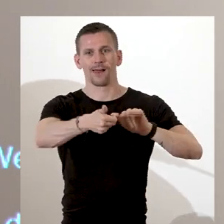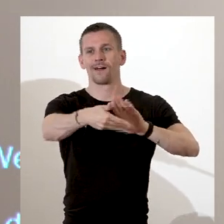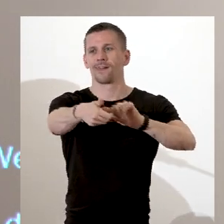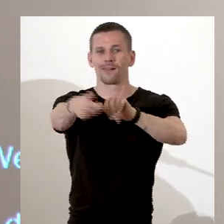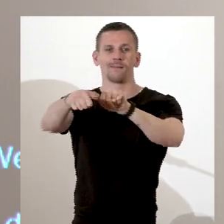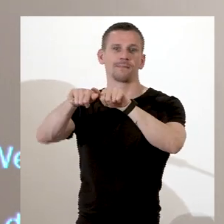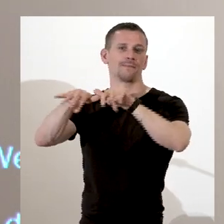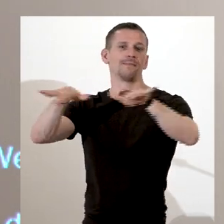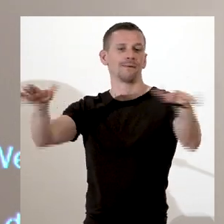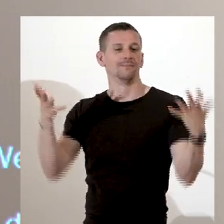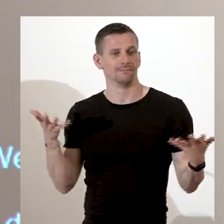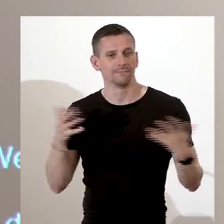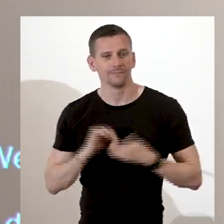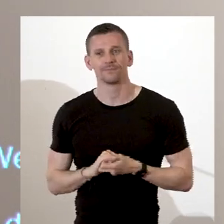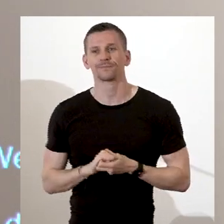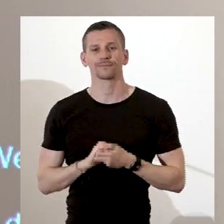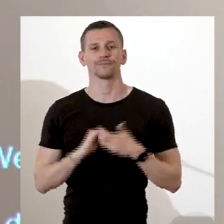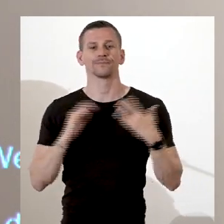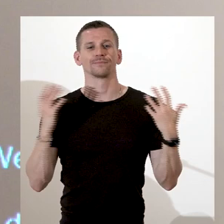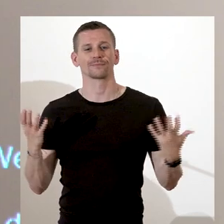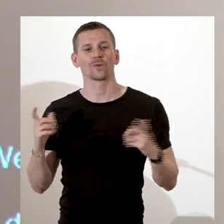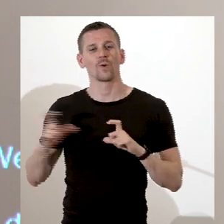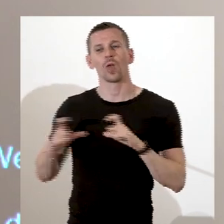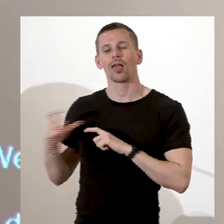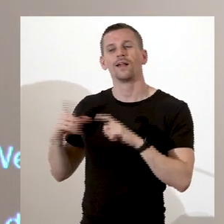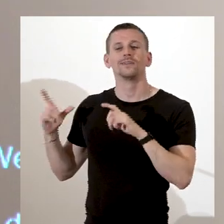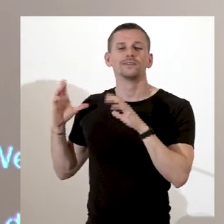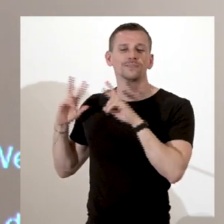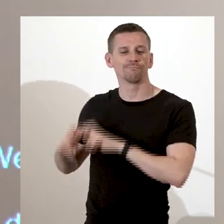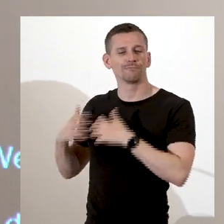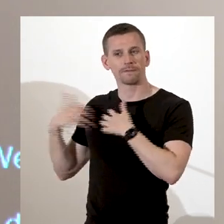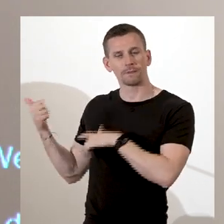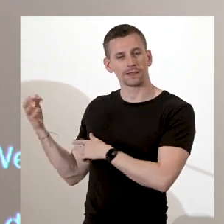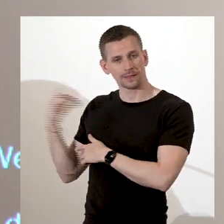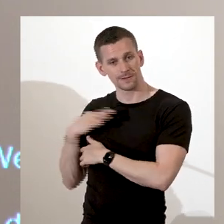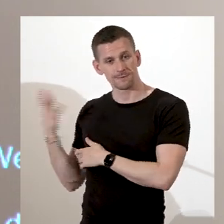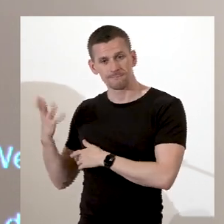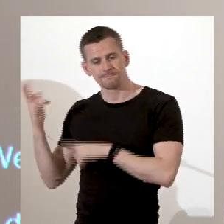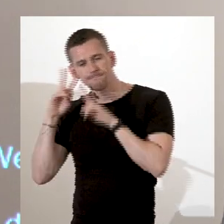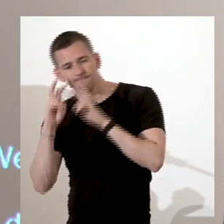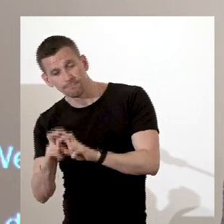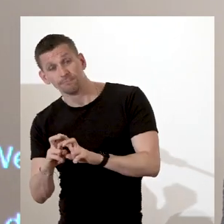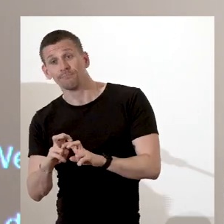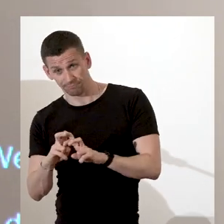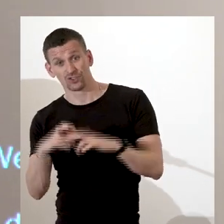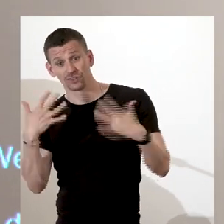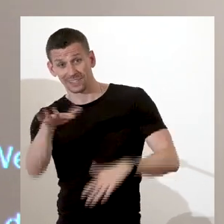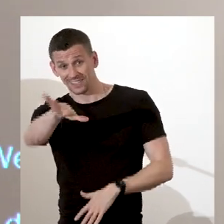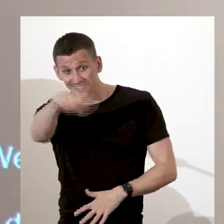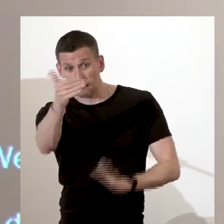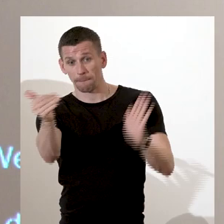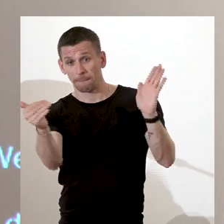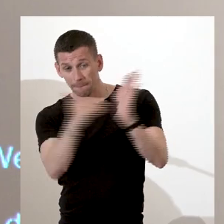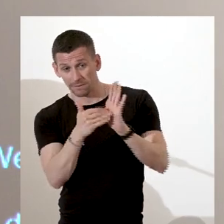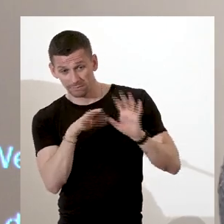collègues a fait une recherche dans les papiers de Wedgwood et compte à peu près 15 000 médailles qui ont été produites gratuitement. Wedgwood le